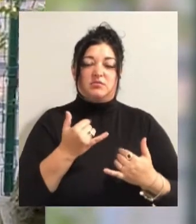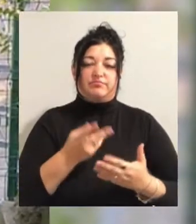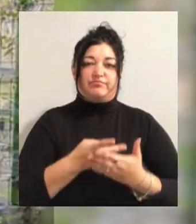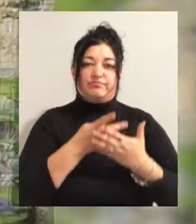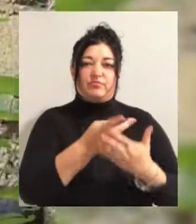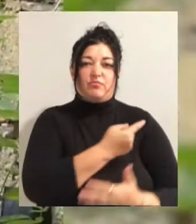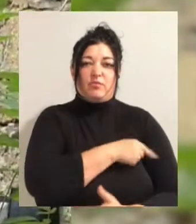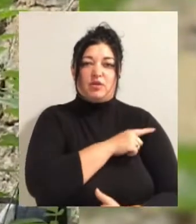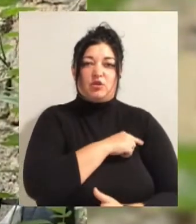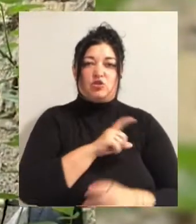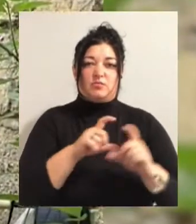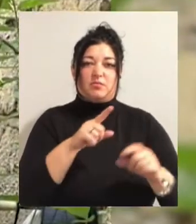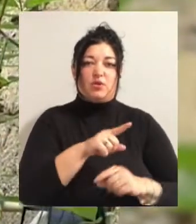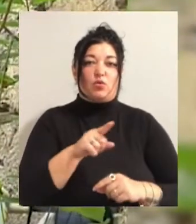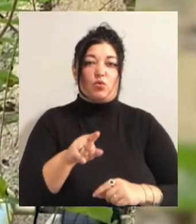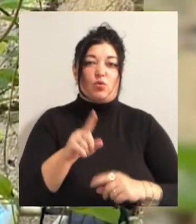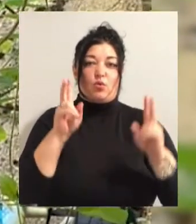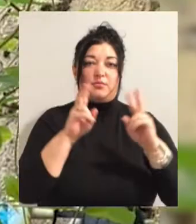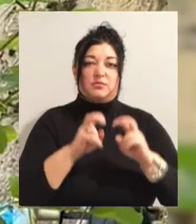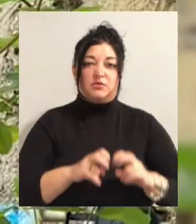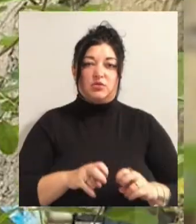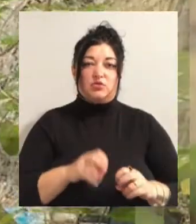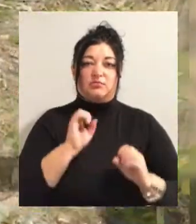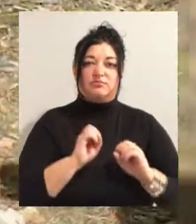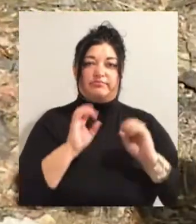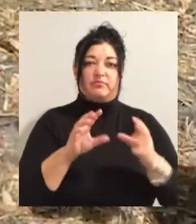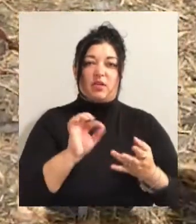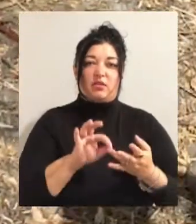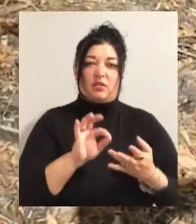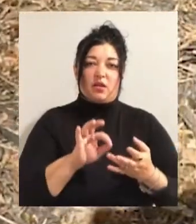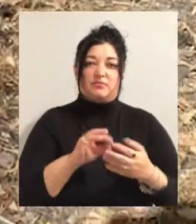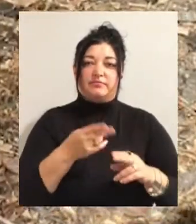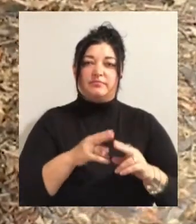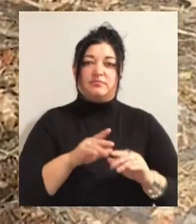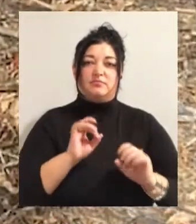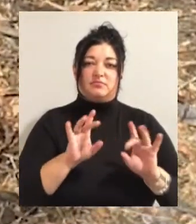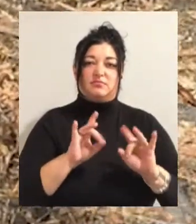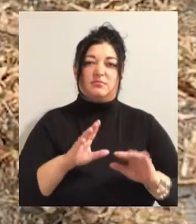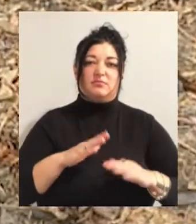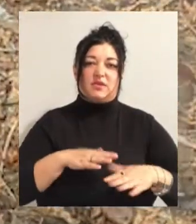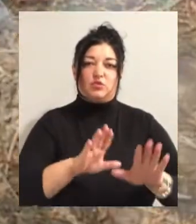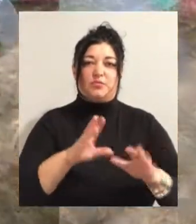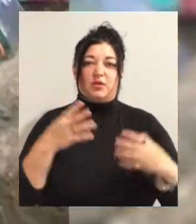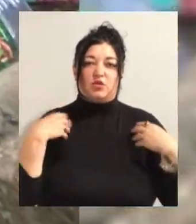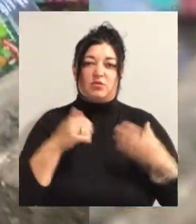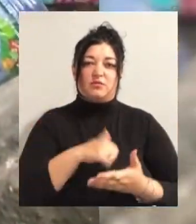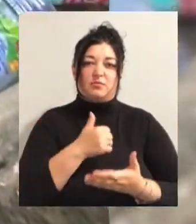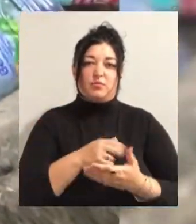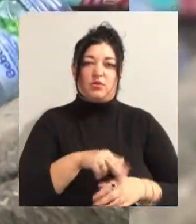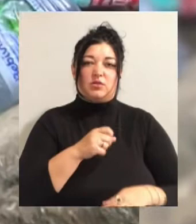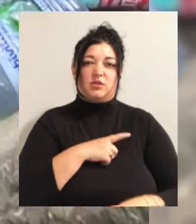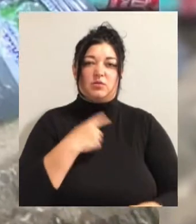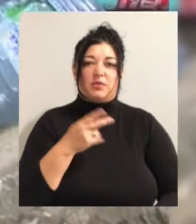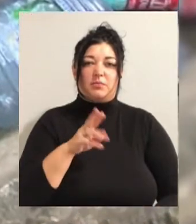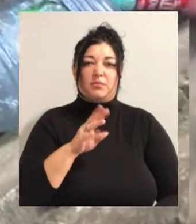закладі. Там його обстежили, взяли аналізи. Про це повідомив заступник начальника ювенальної превенції головного управління Нацполіції в Ідейській області